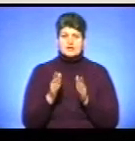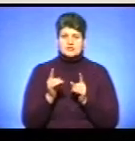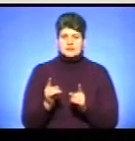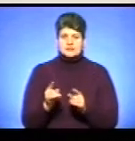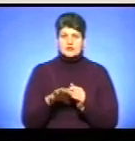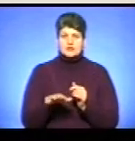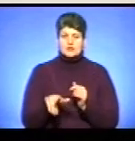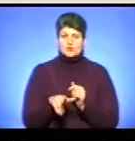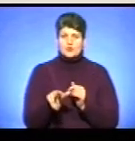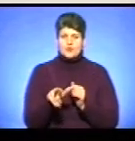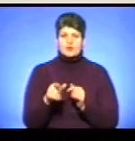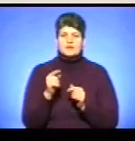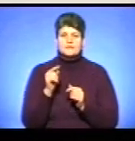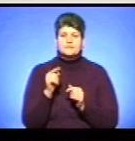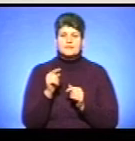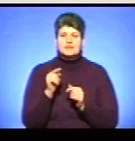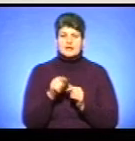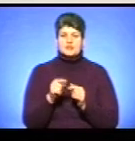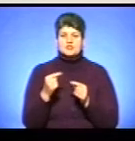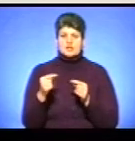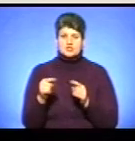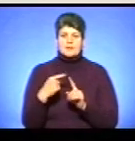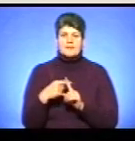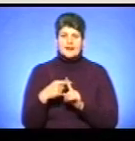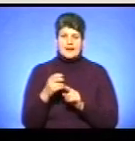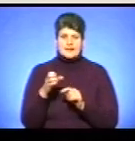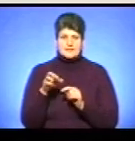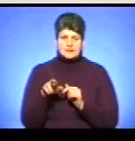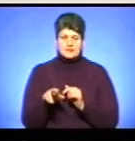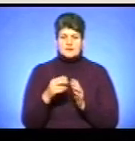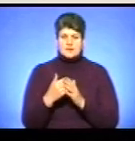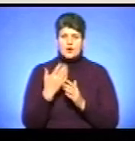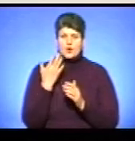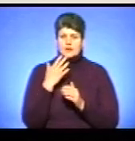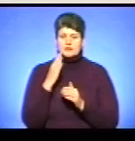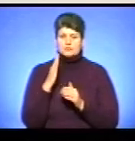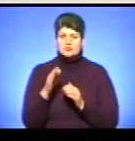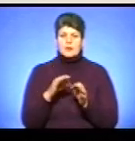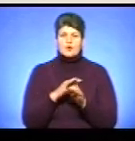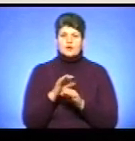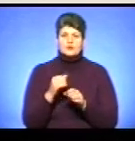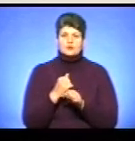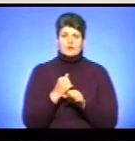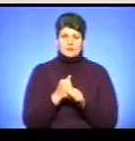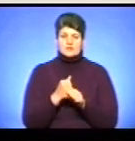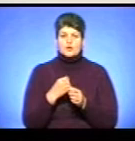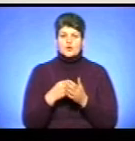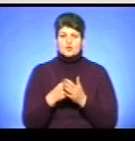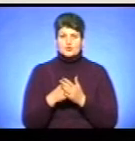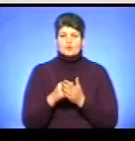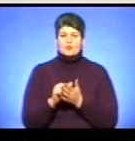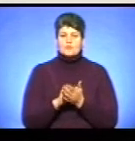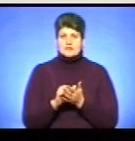вузол, той чи інше перехрестя, коли буде проєктантом робитися проєктно-кошторисна